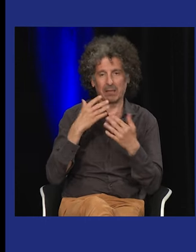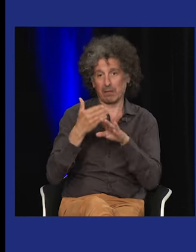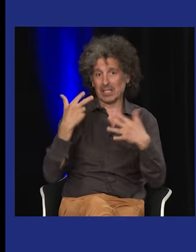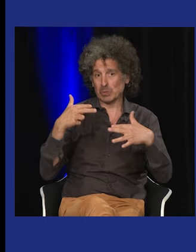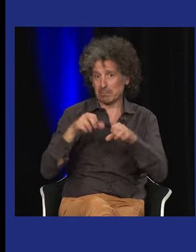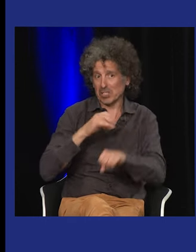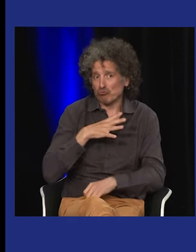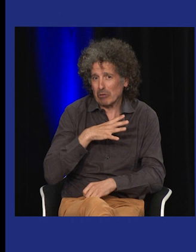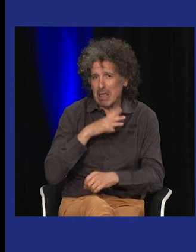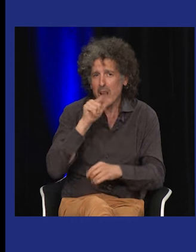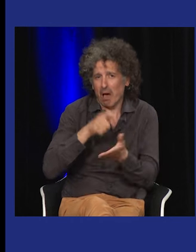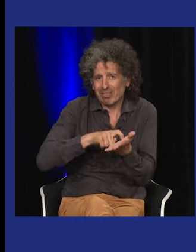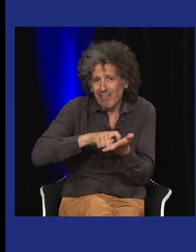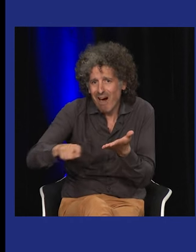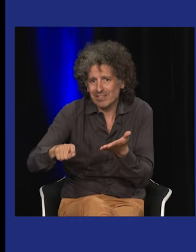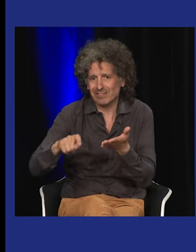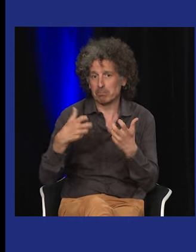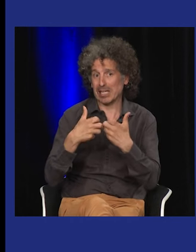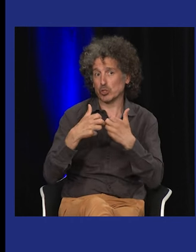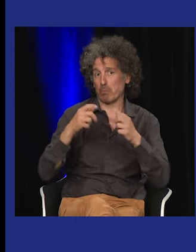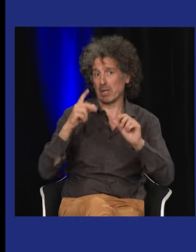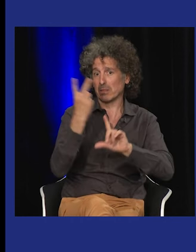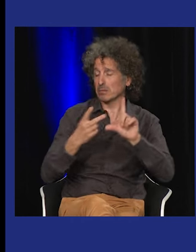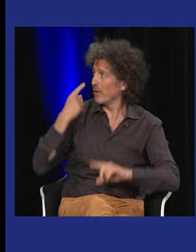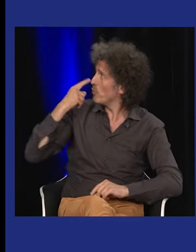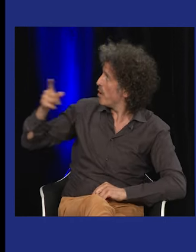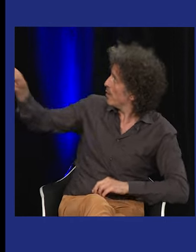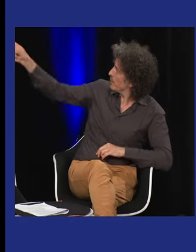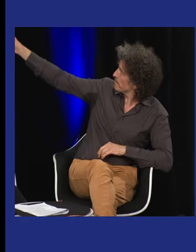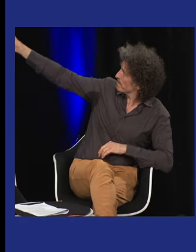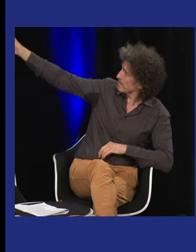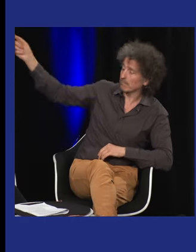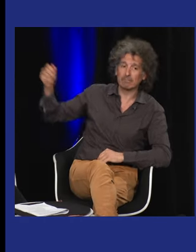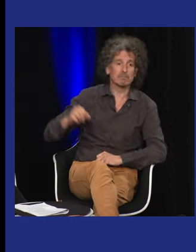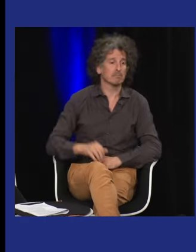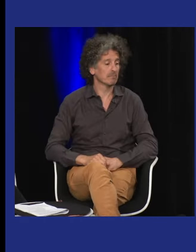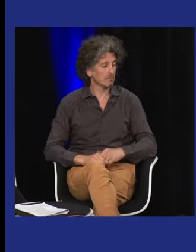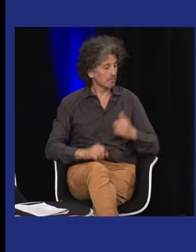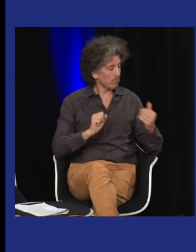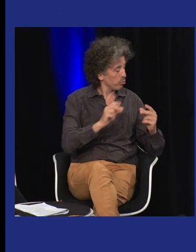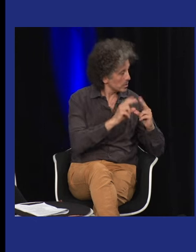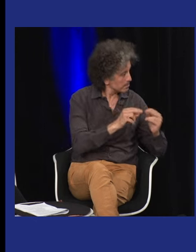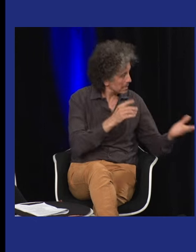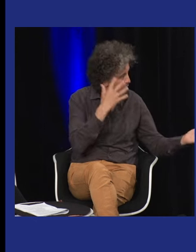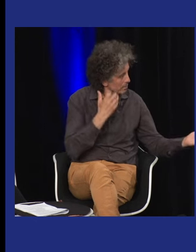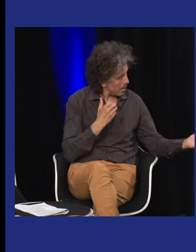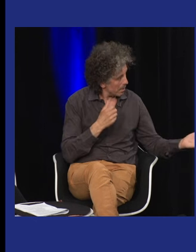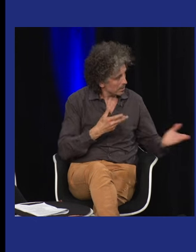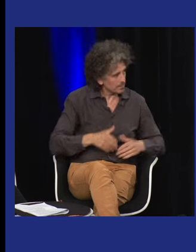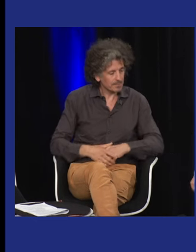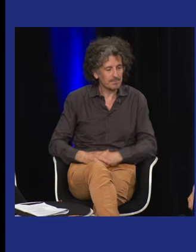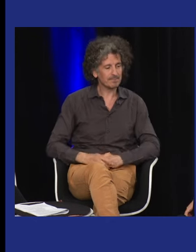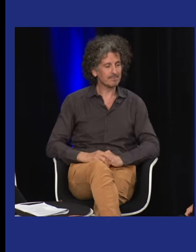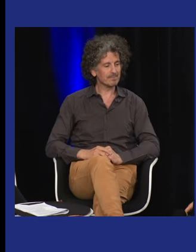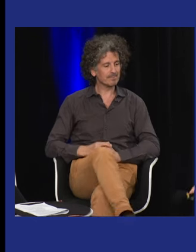Alors, avant le XVIIIe siècle, il y a eu, évidemment, des choses. On a quelques traces. Notamment, peut voir le dessin qui est représenté ici. Est-ce